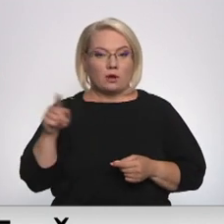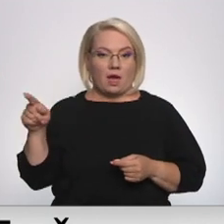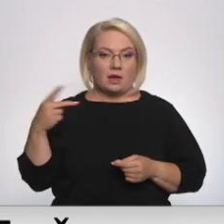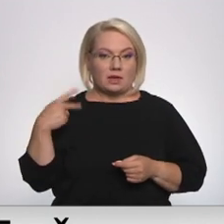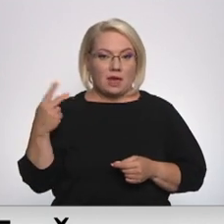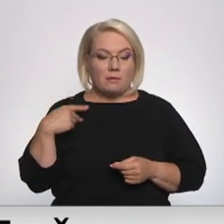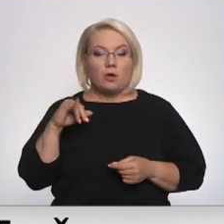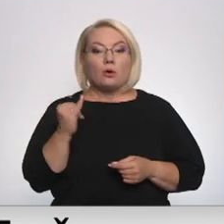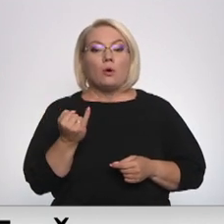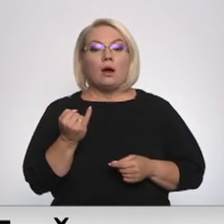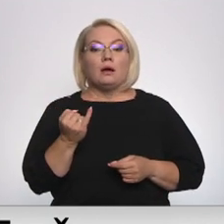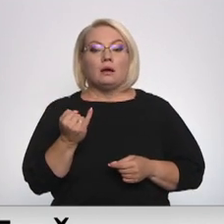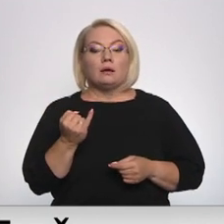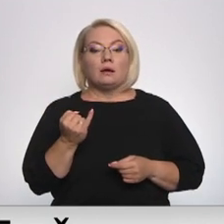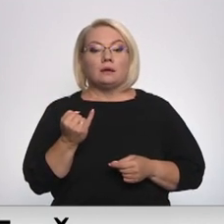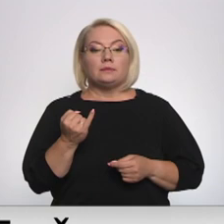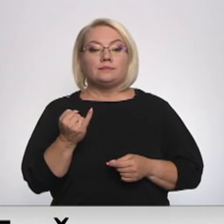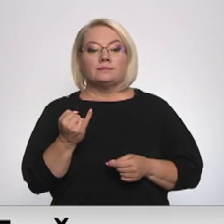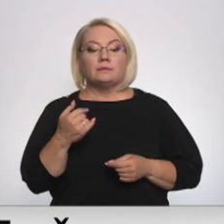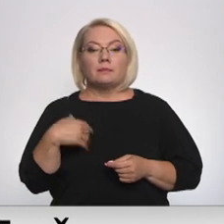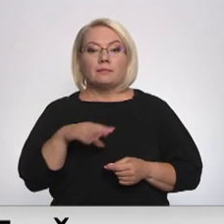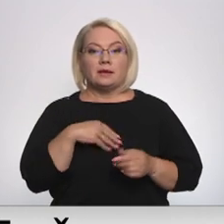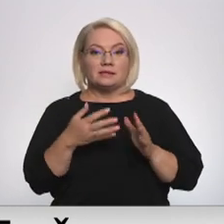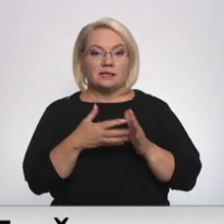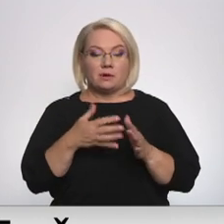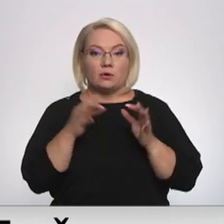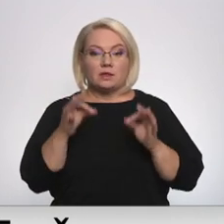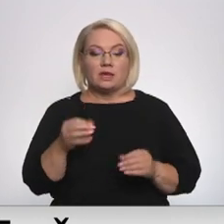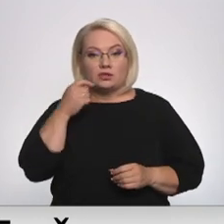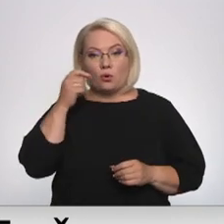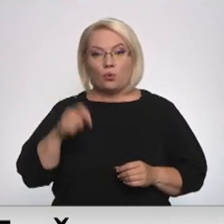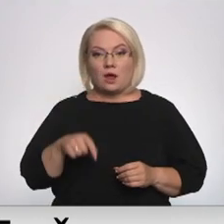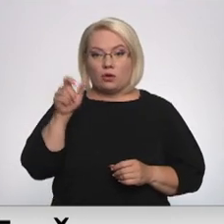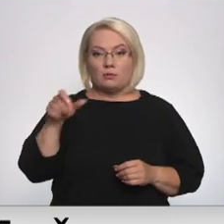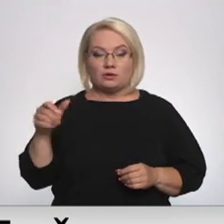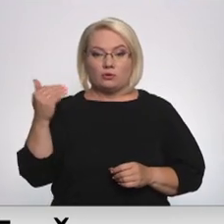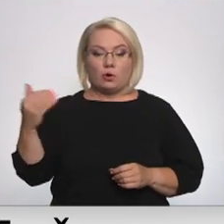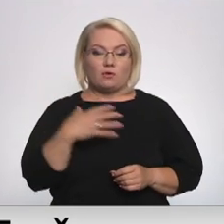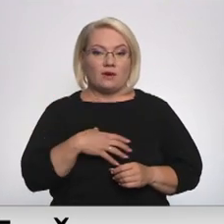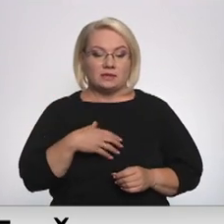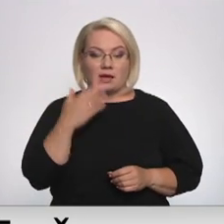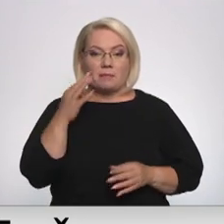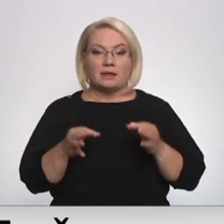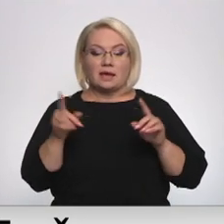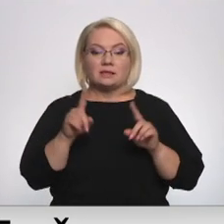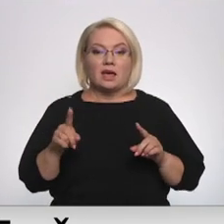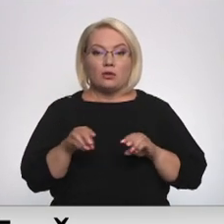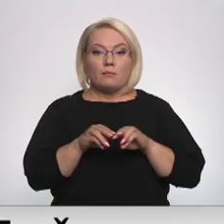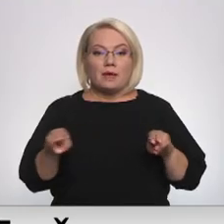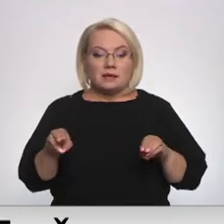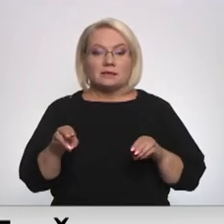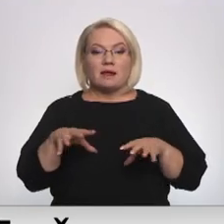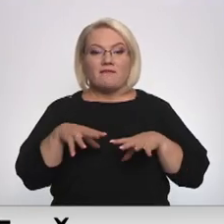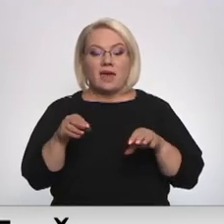jo mēs izmantot tieši Ukraiņas pilsoņu vajadzībām. Kamēr tieslietu ministrija veic starp valstu